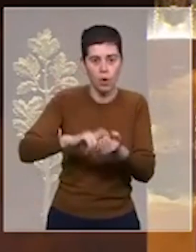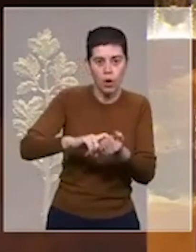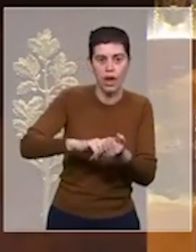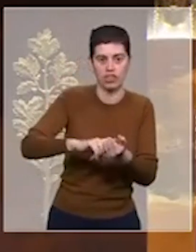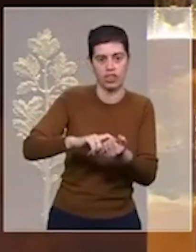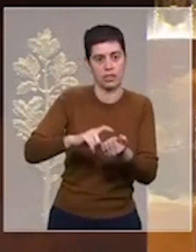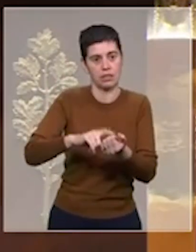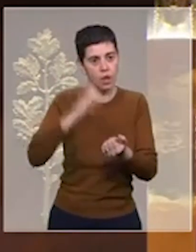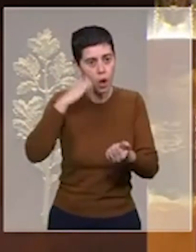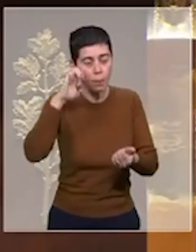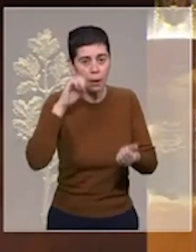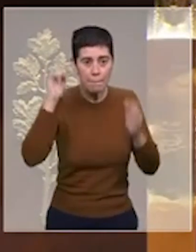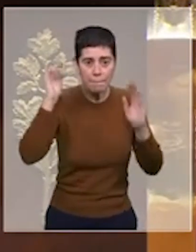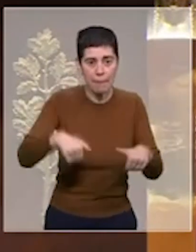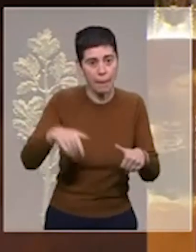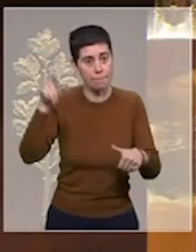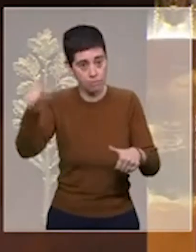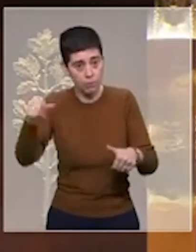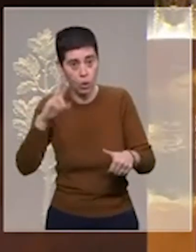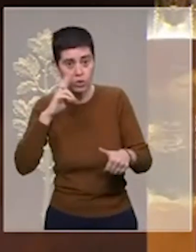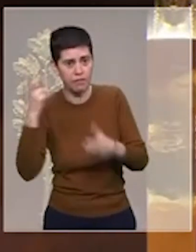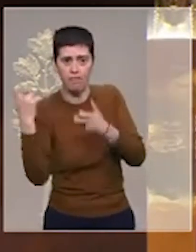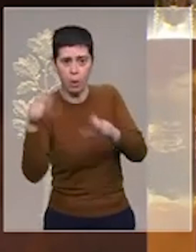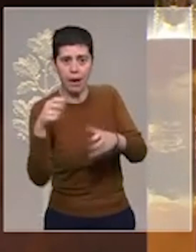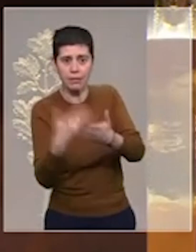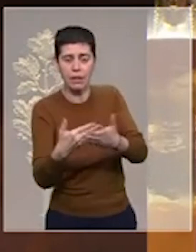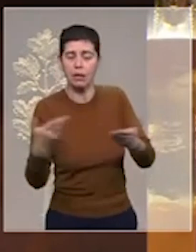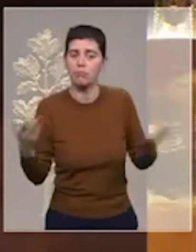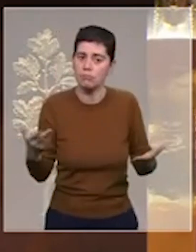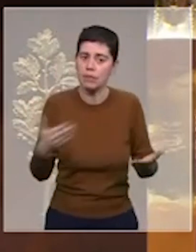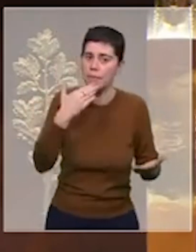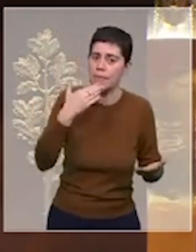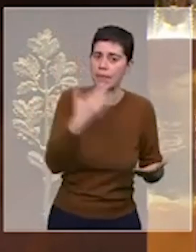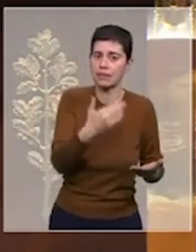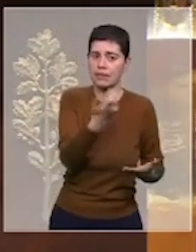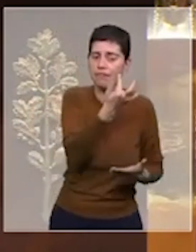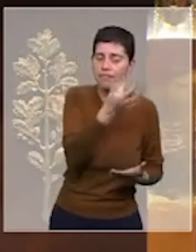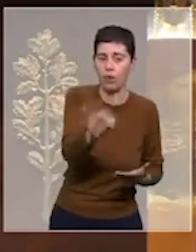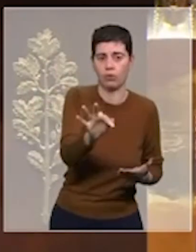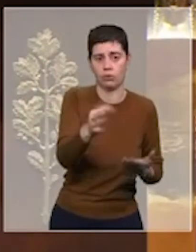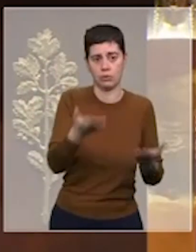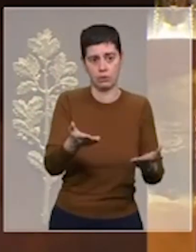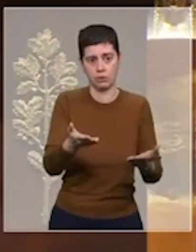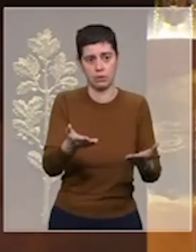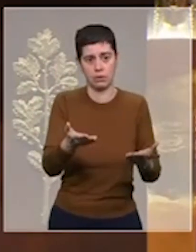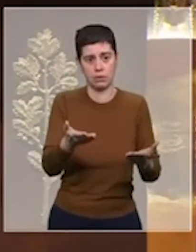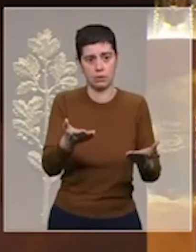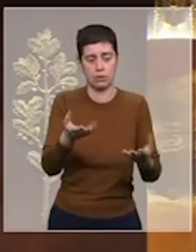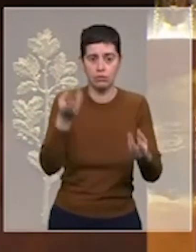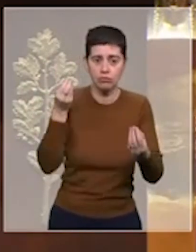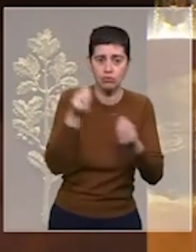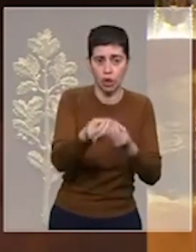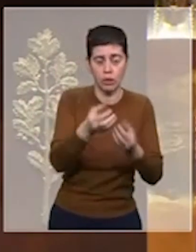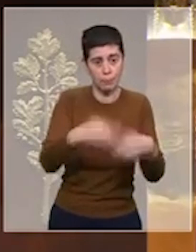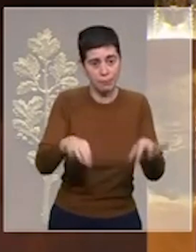féroce de Moscou. Nous remercions de tout cœur la France d'avoir accordé à